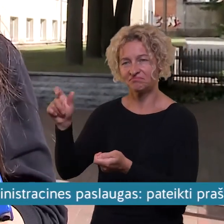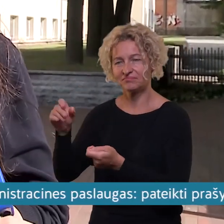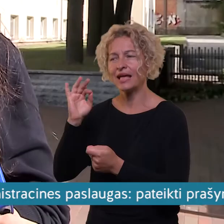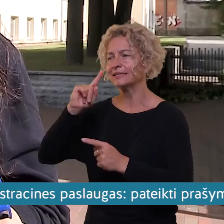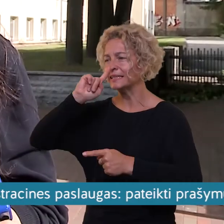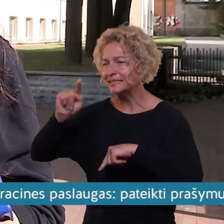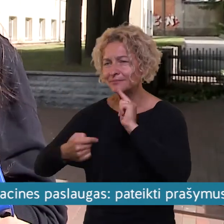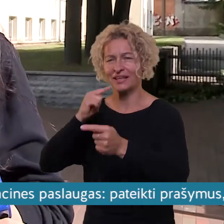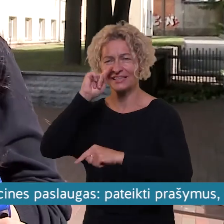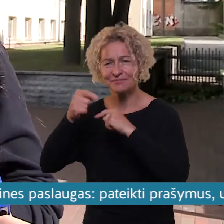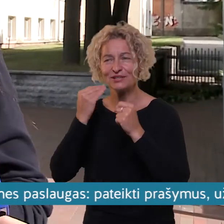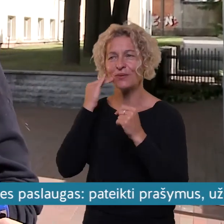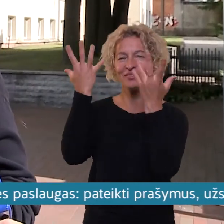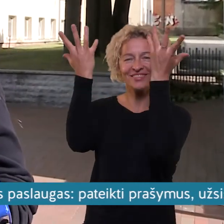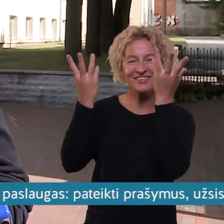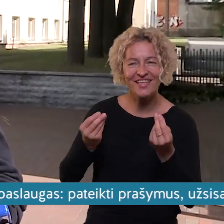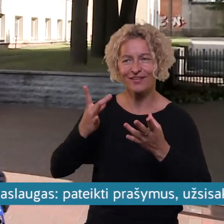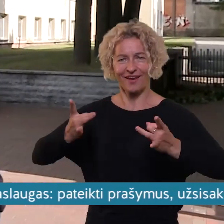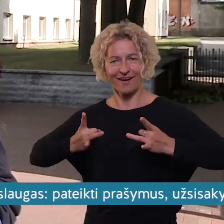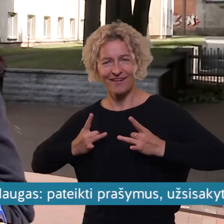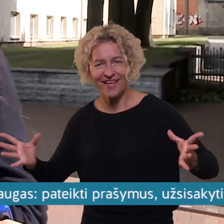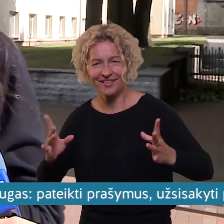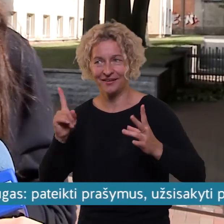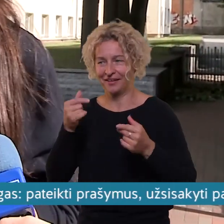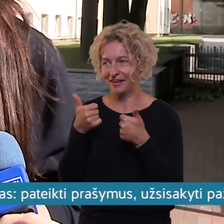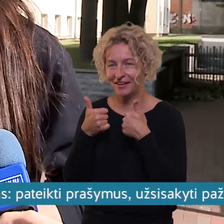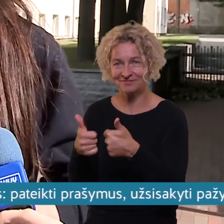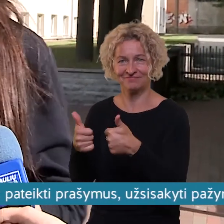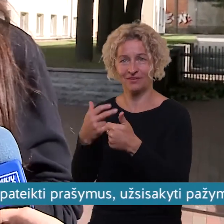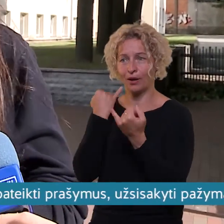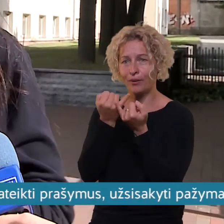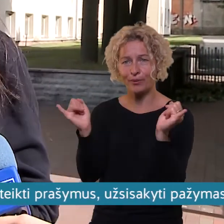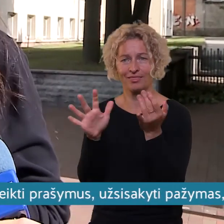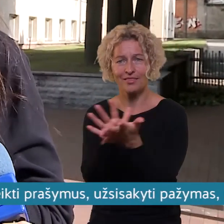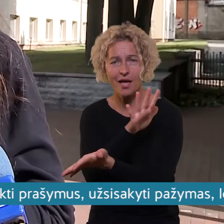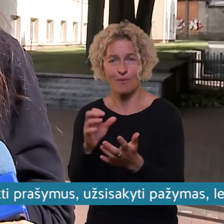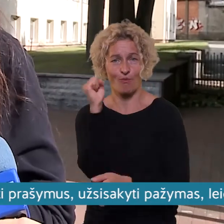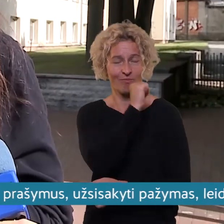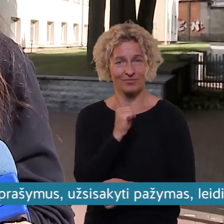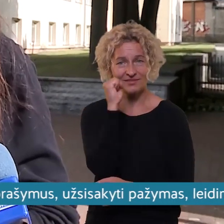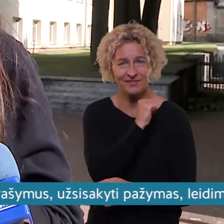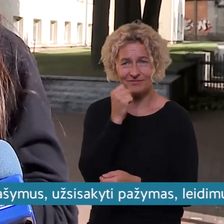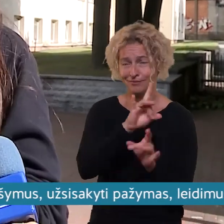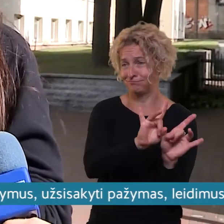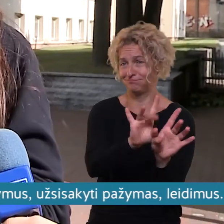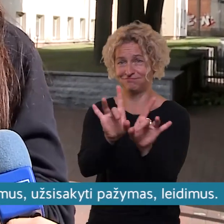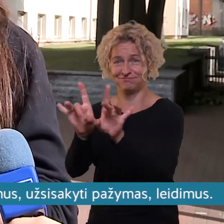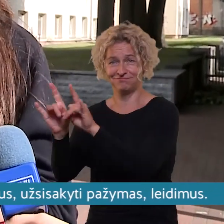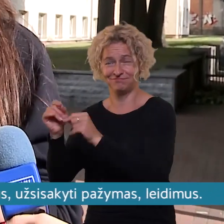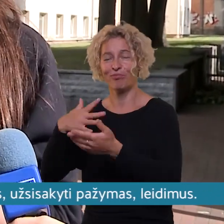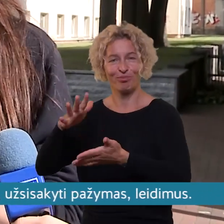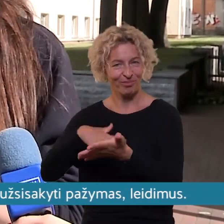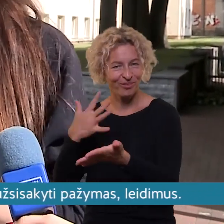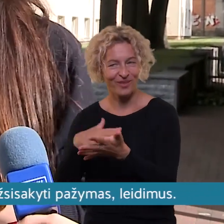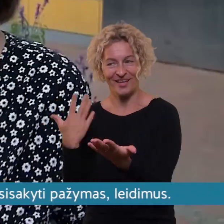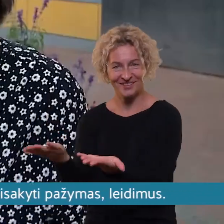kas kiekvienus metus šiuliu dienas padaro visi domesnės. Ir ne kartą pasinaudojau nemokomais koncertais. Tai, ta prasme, kaip angaškai